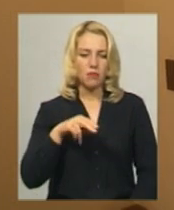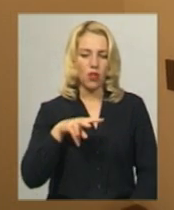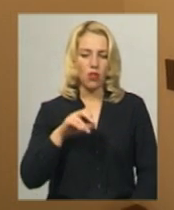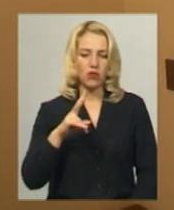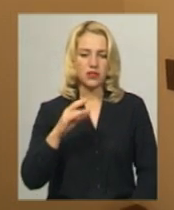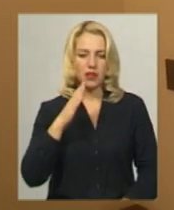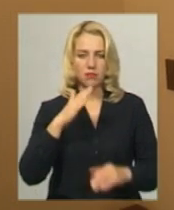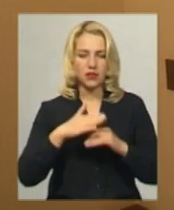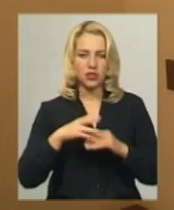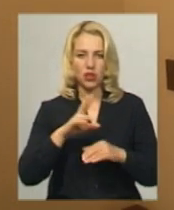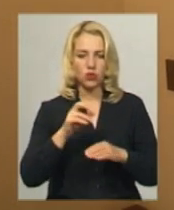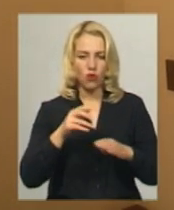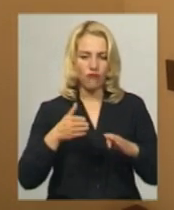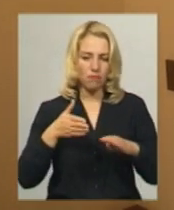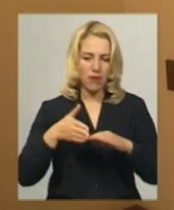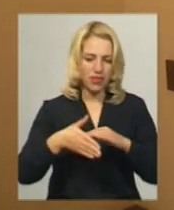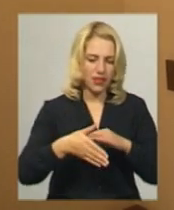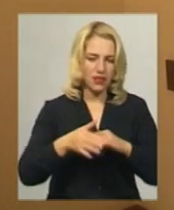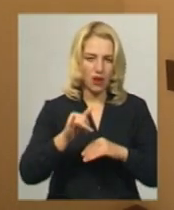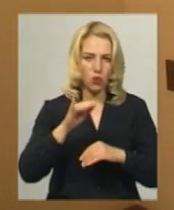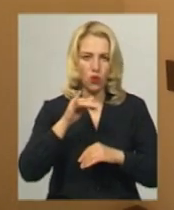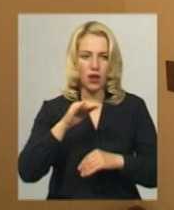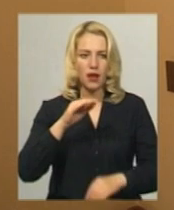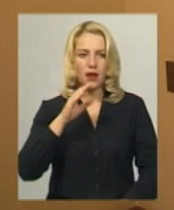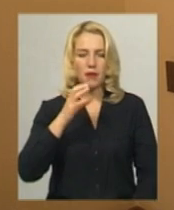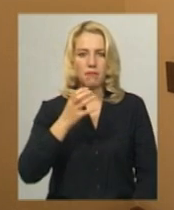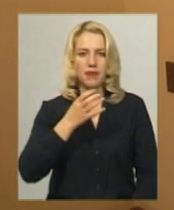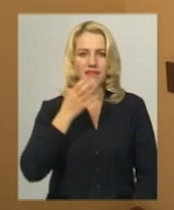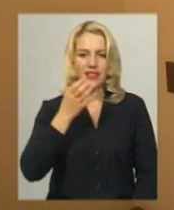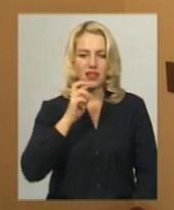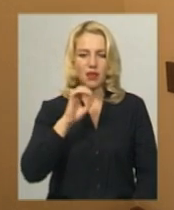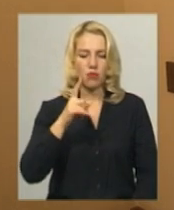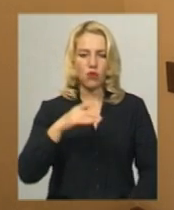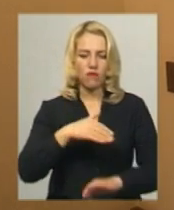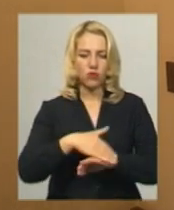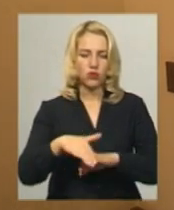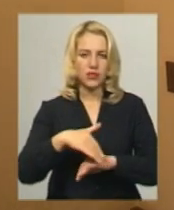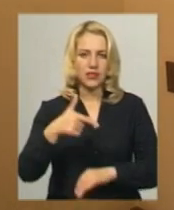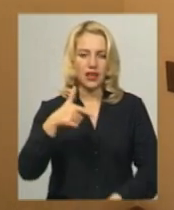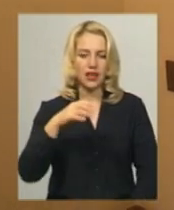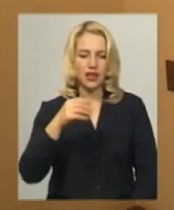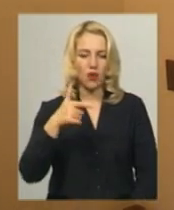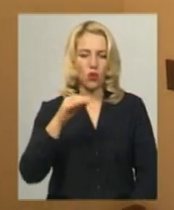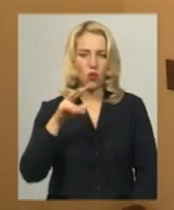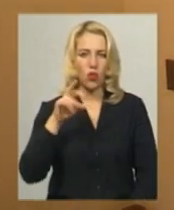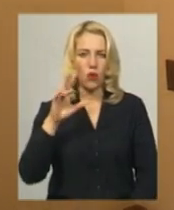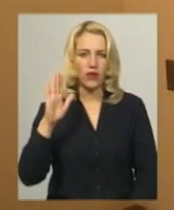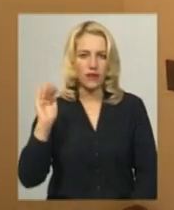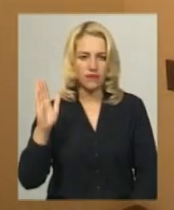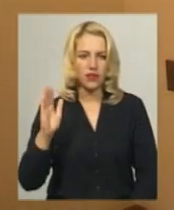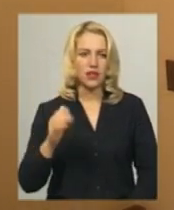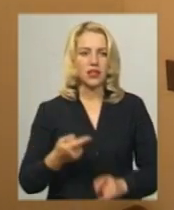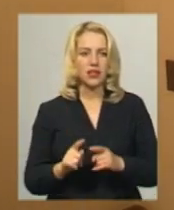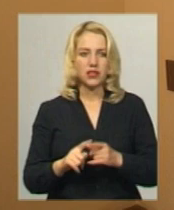до місця впадіння у річку Південний Бух по вулиці Геологів зі сторони ринка Ранковий, що